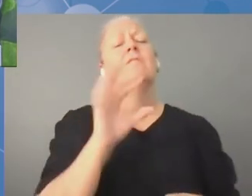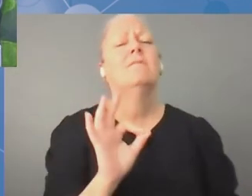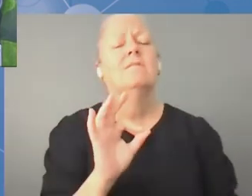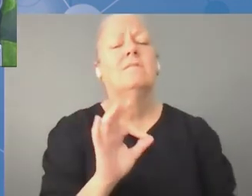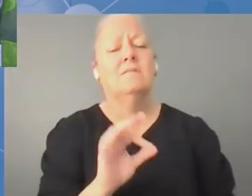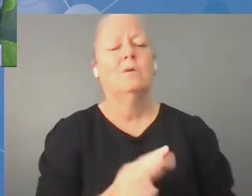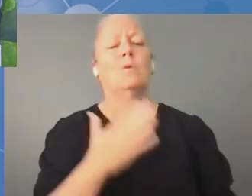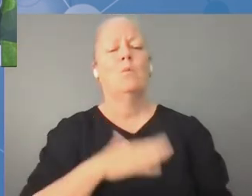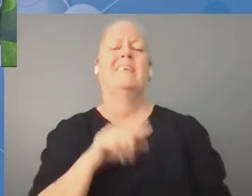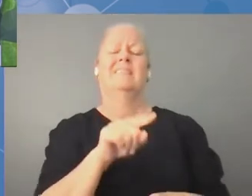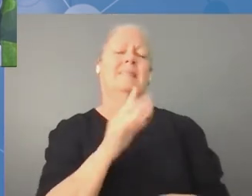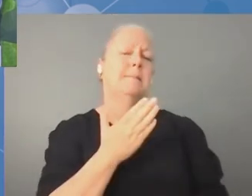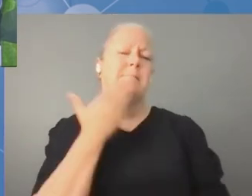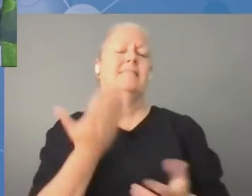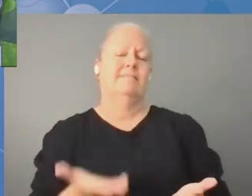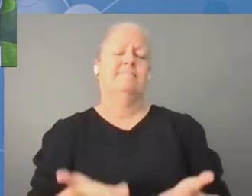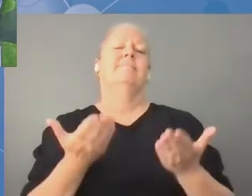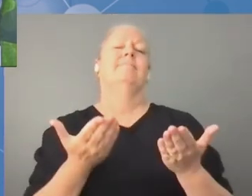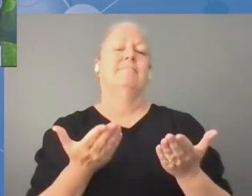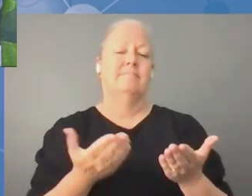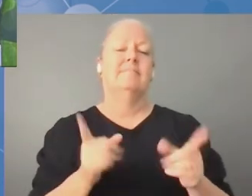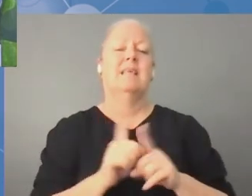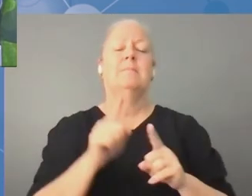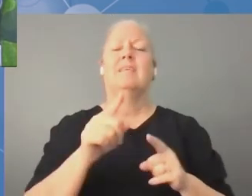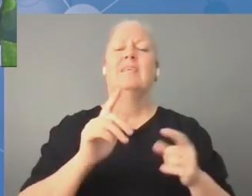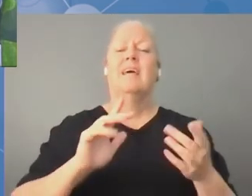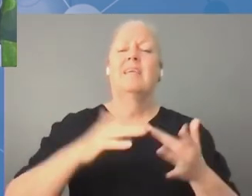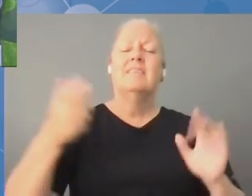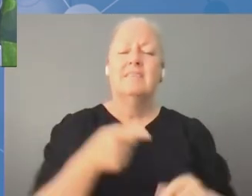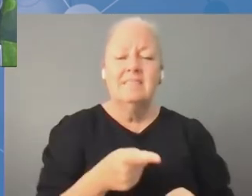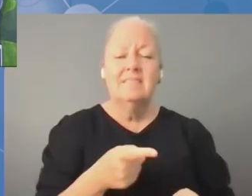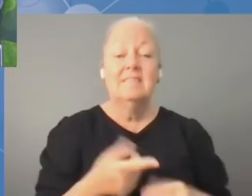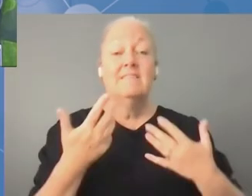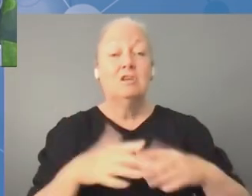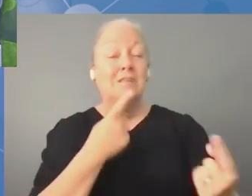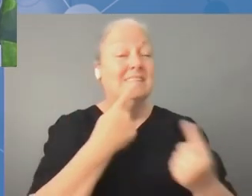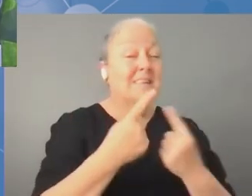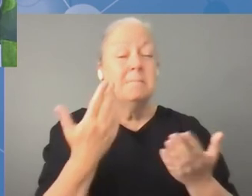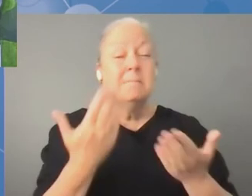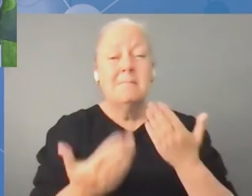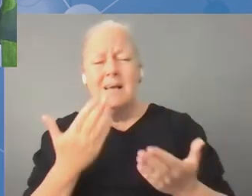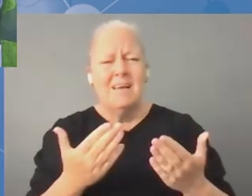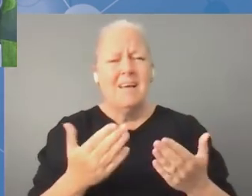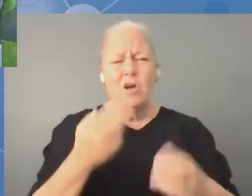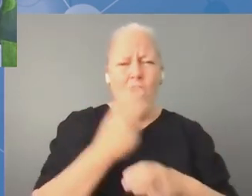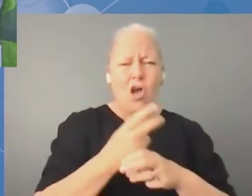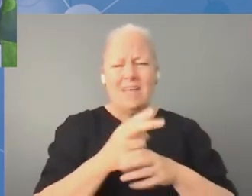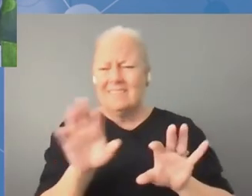rozpowszechniać informacje na temat tego, czym zajmuje się IGF. Musimy te informacje